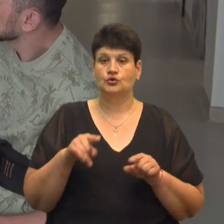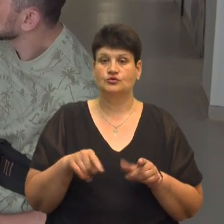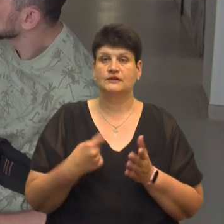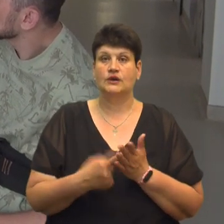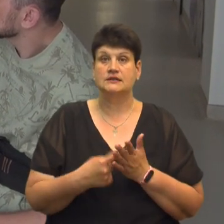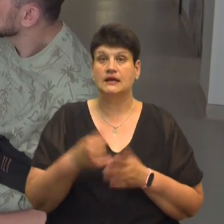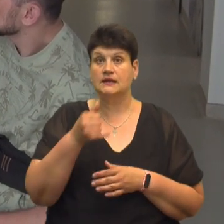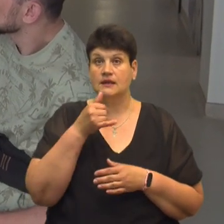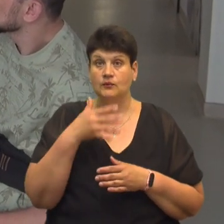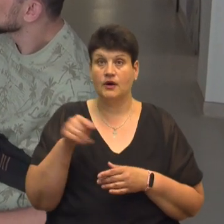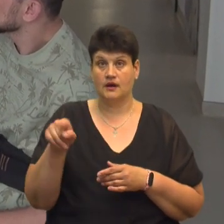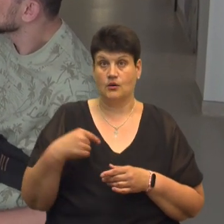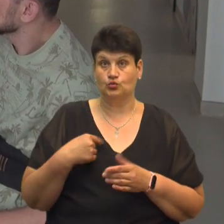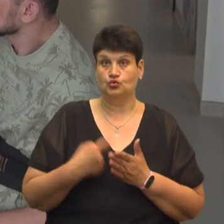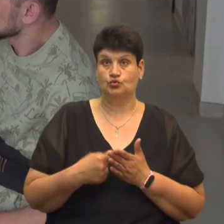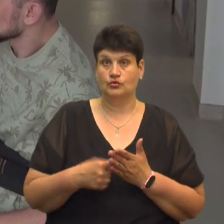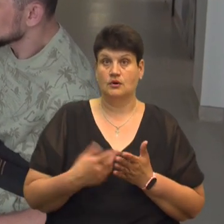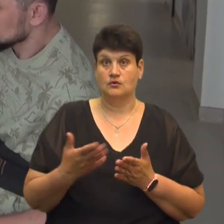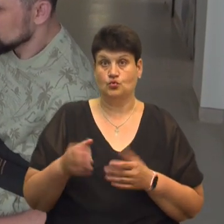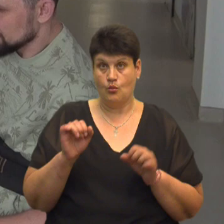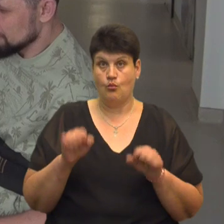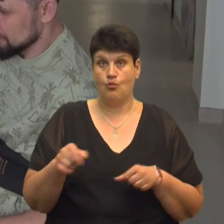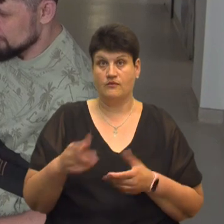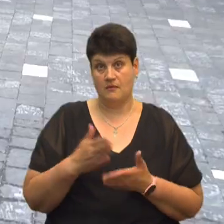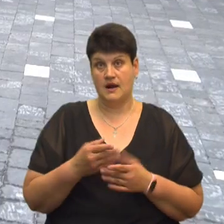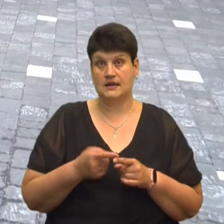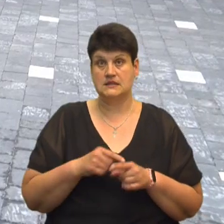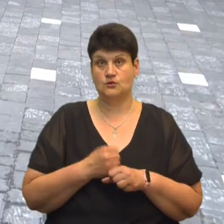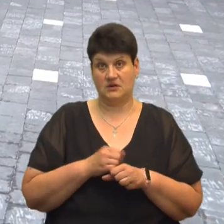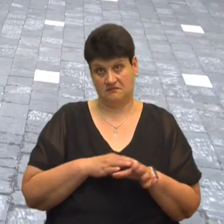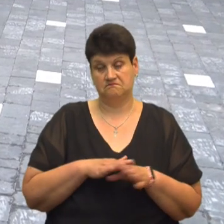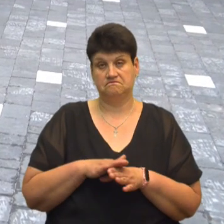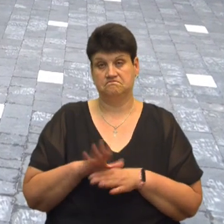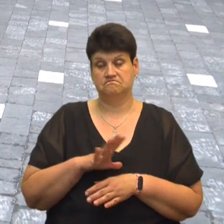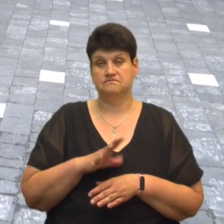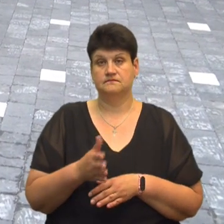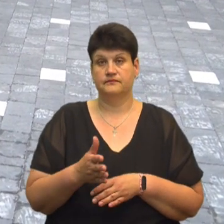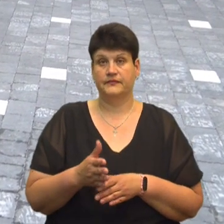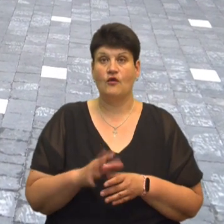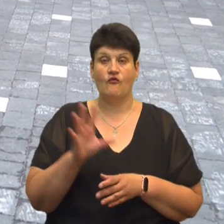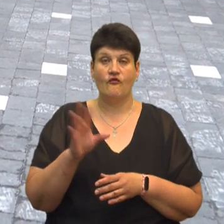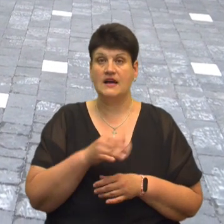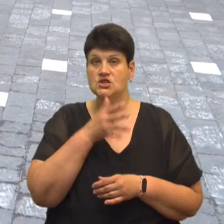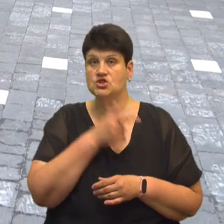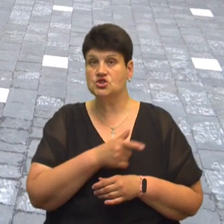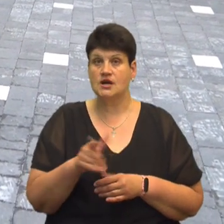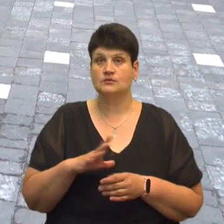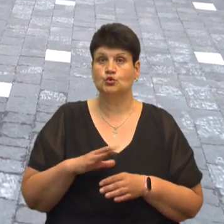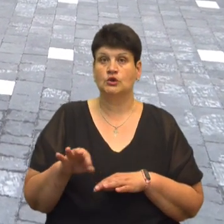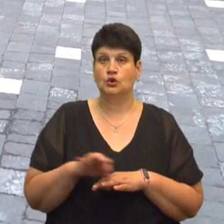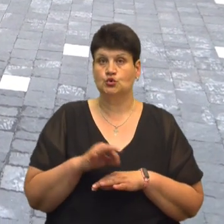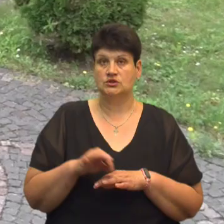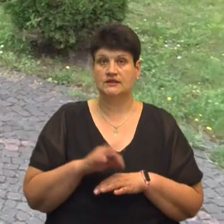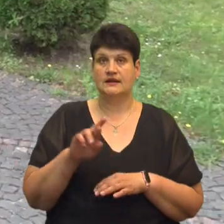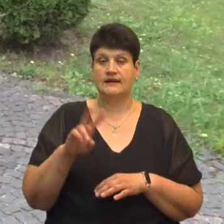що я не можу, а я до йому доказував, що мені все рівно, що він не може, і він має це зробити. І він це робив. Увесь цей час поруч з Олександром була його дружина Яна.